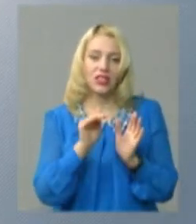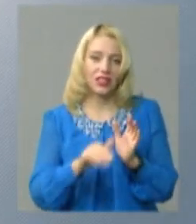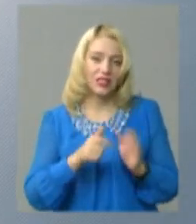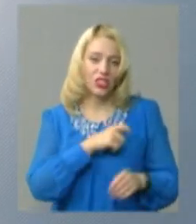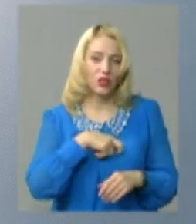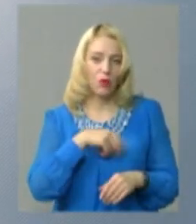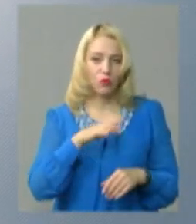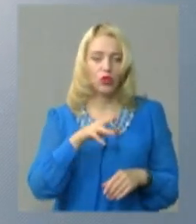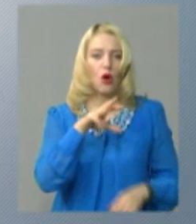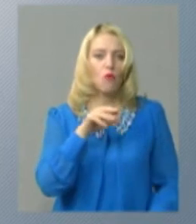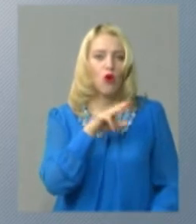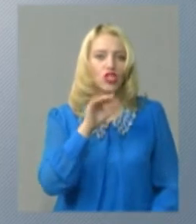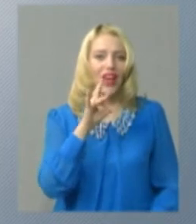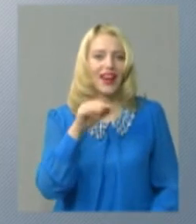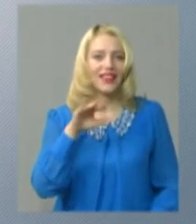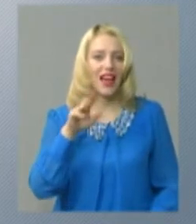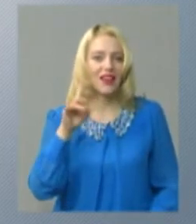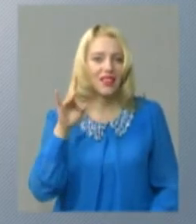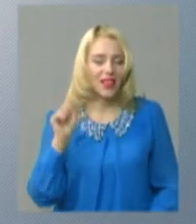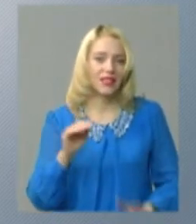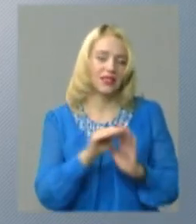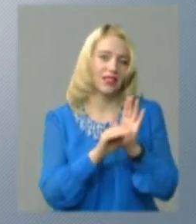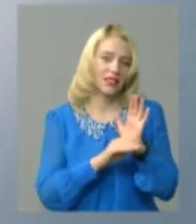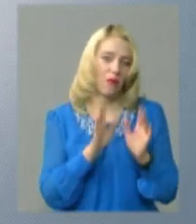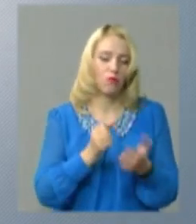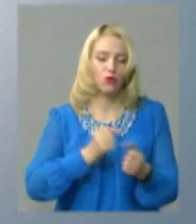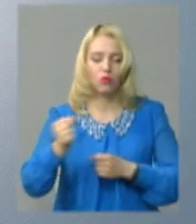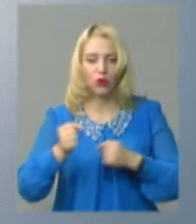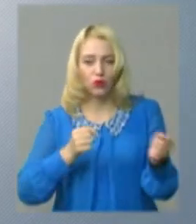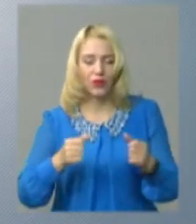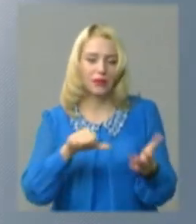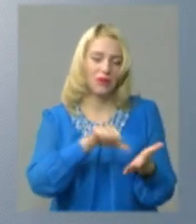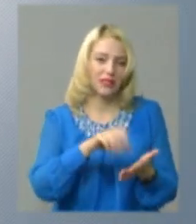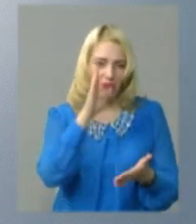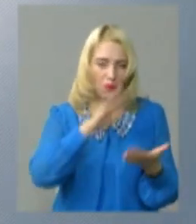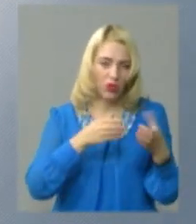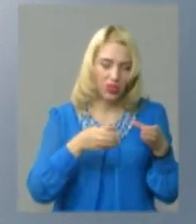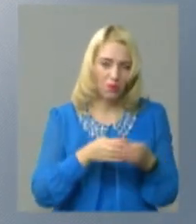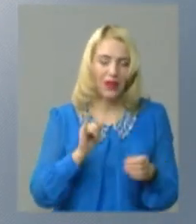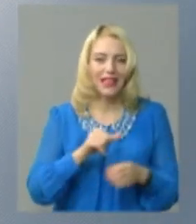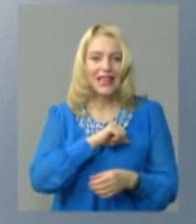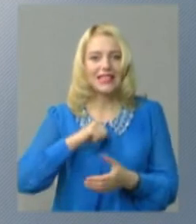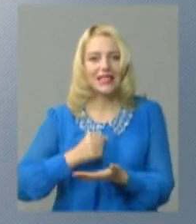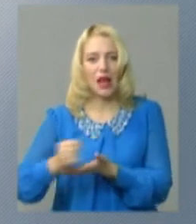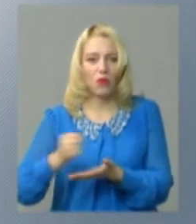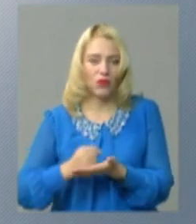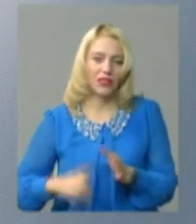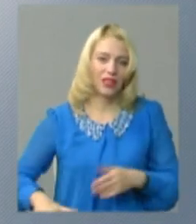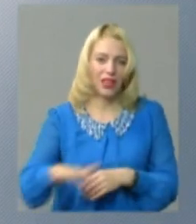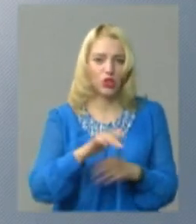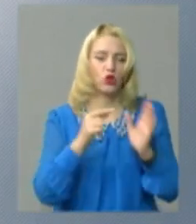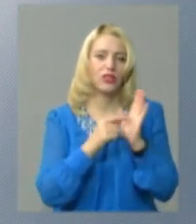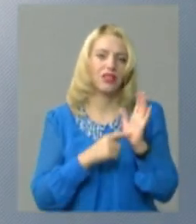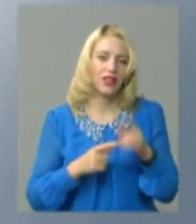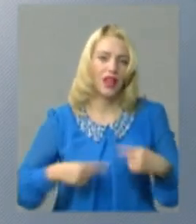обиратимуть за мажоритарною системою. Балотуватися можуть як представники партій, так і самовисуванці. Територія громади ділиться на